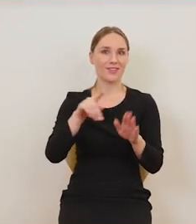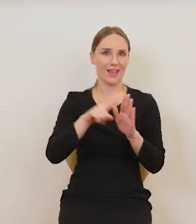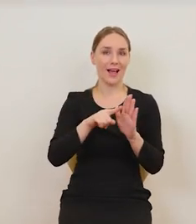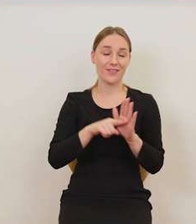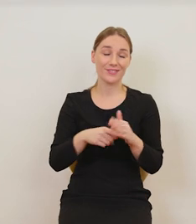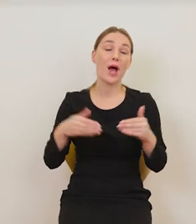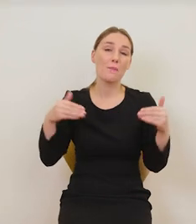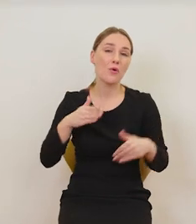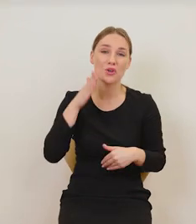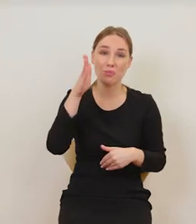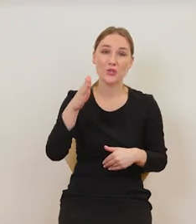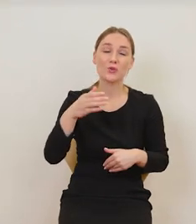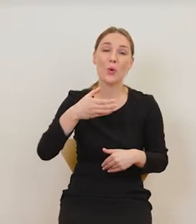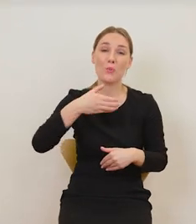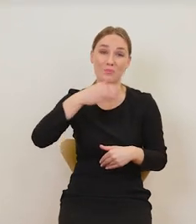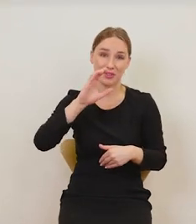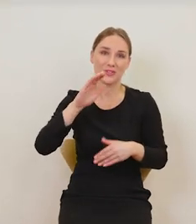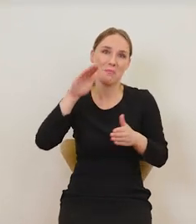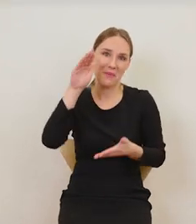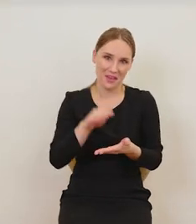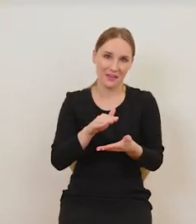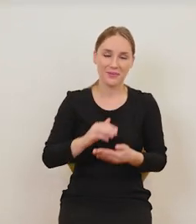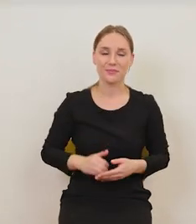zmniejszenie ilości drinków.